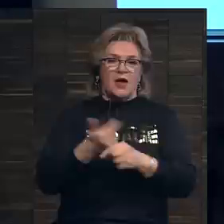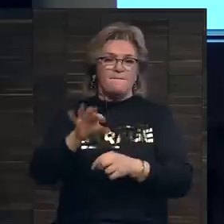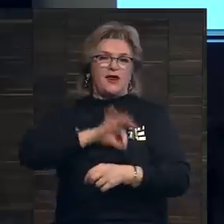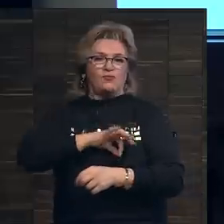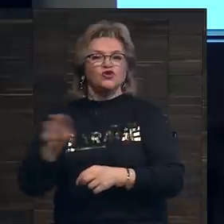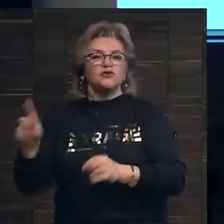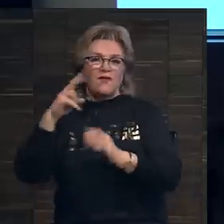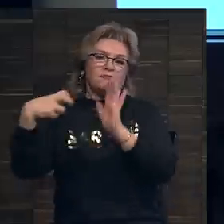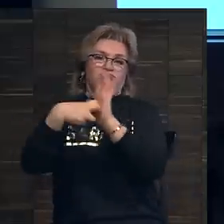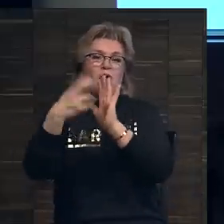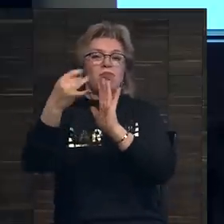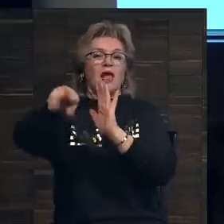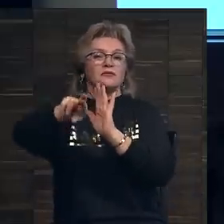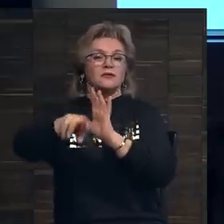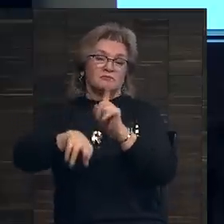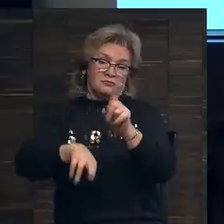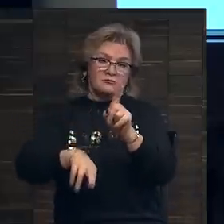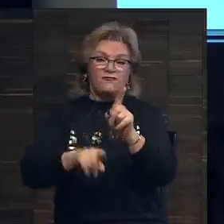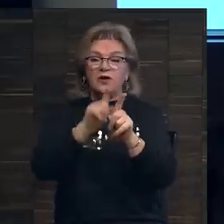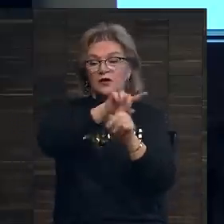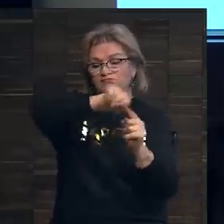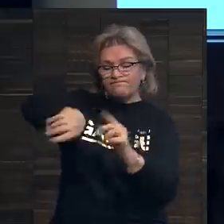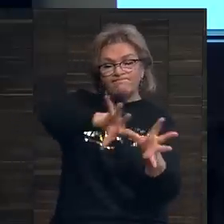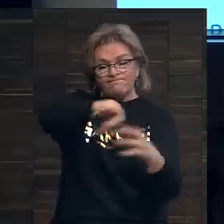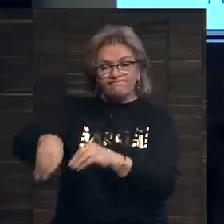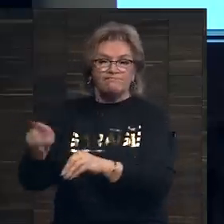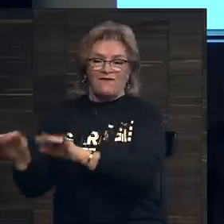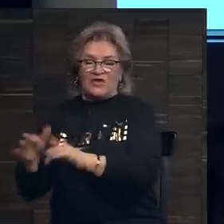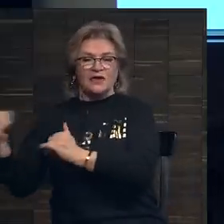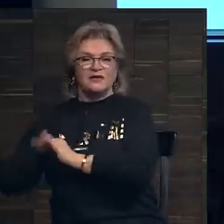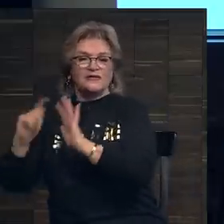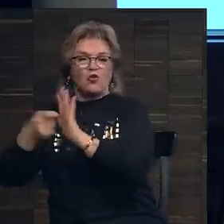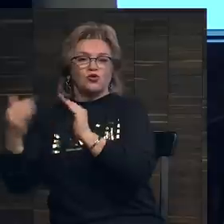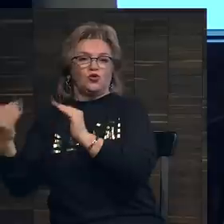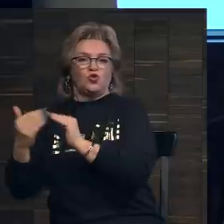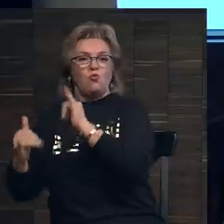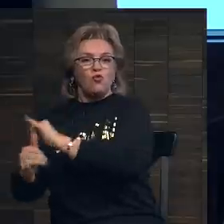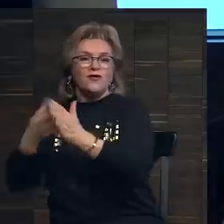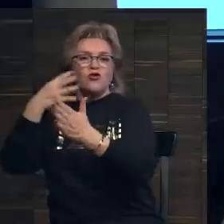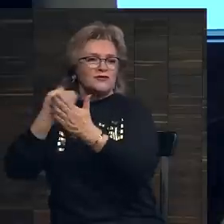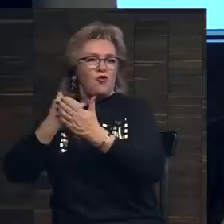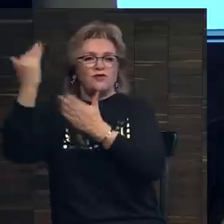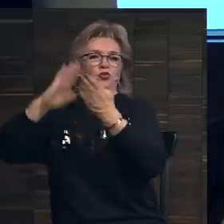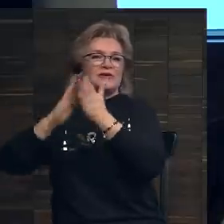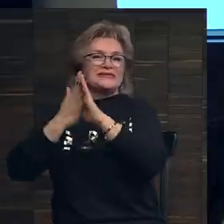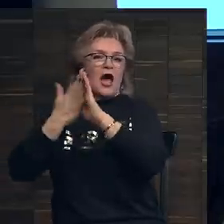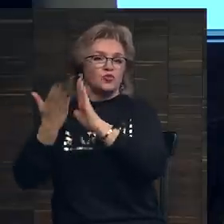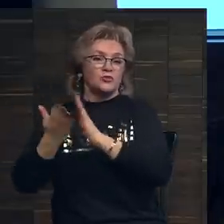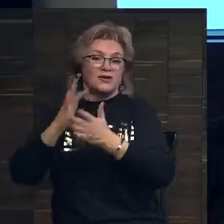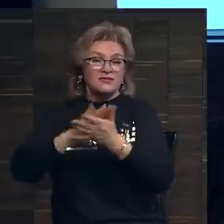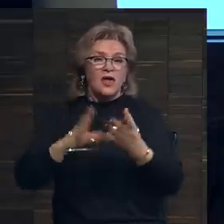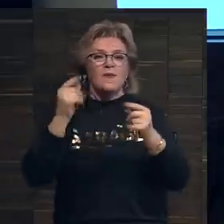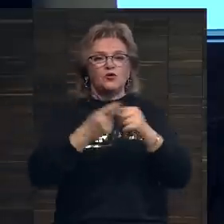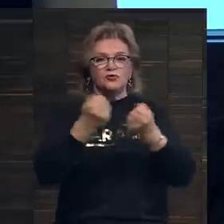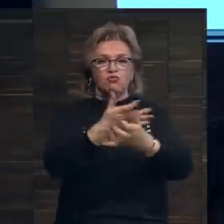преимущество бренда. Вы вовлекаетесь в процесс деятельности аукционного дома, у которого свой высокий статус. Далее это